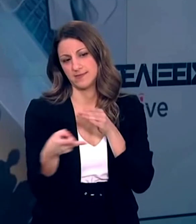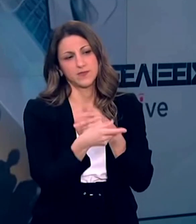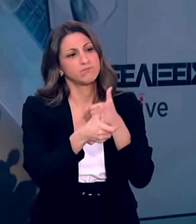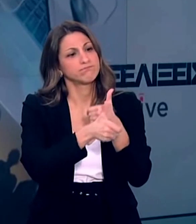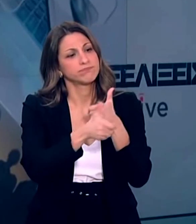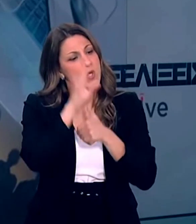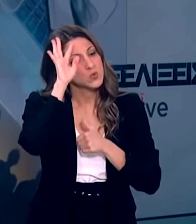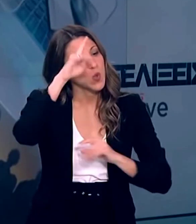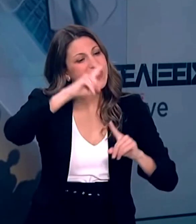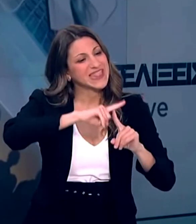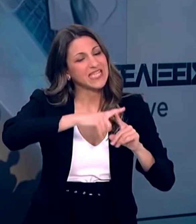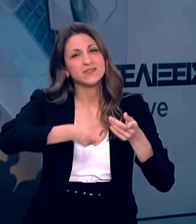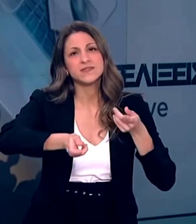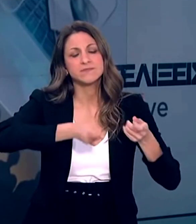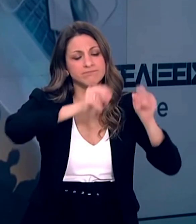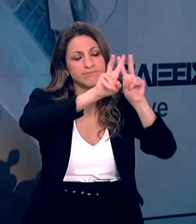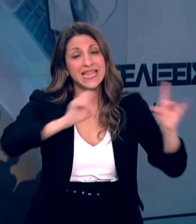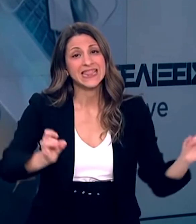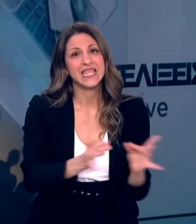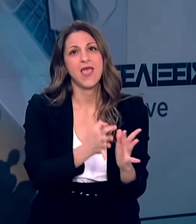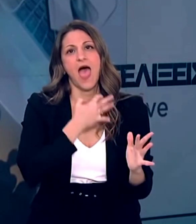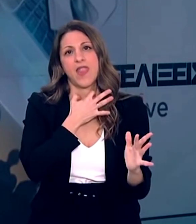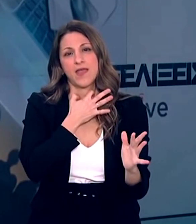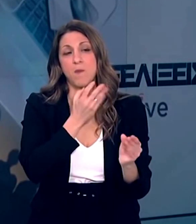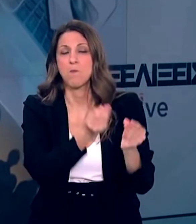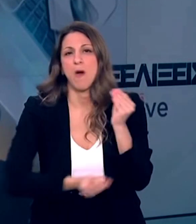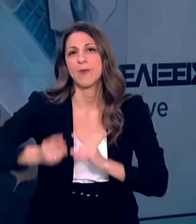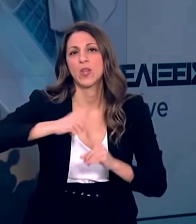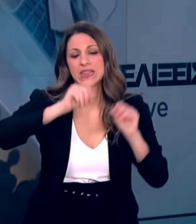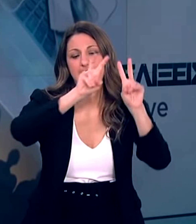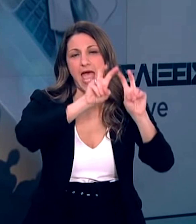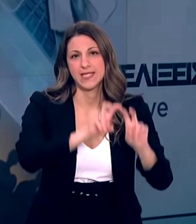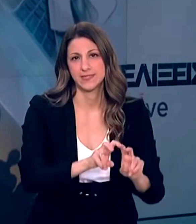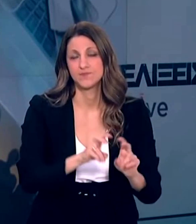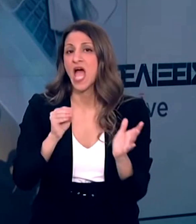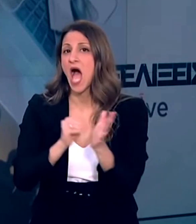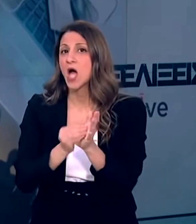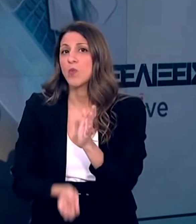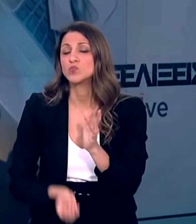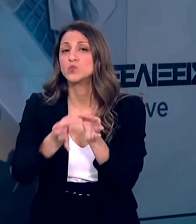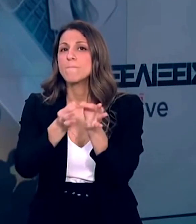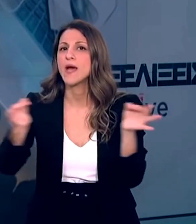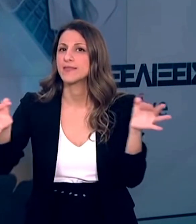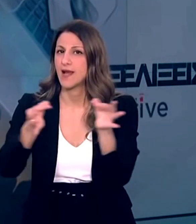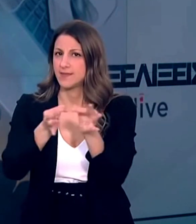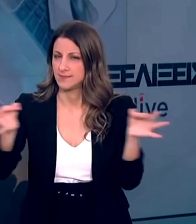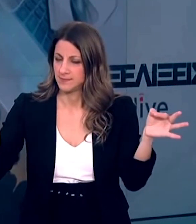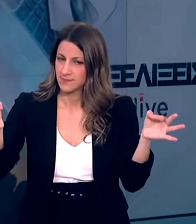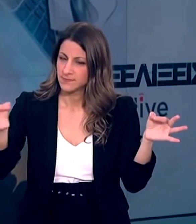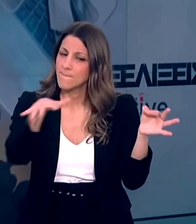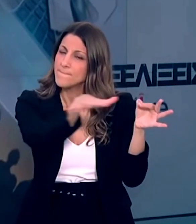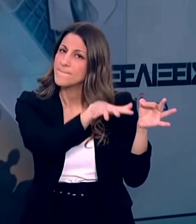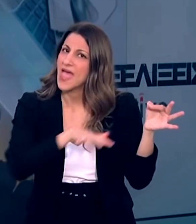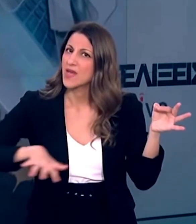...εριπτικούς ελέγχους, εάν κριθούν απαραίτητοι. Ανακοινώνονται πρόσθετα περιοριστικά μέτρα, πέραν τον Ανωτέρο και για τη συγκεκριμένη αυτή